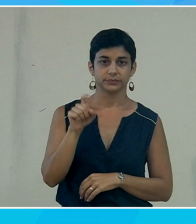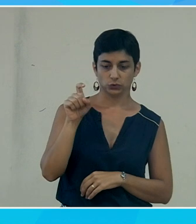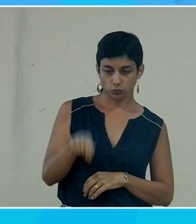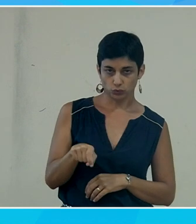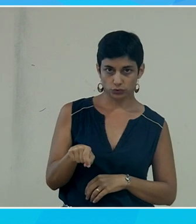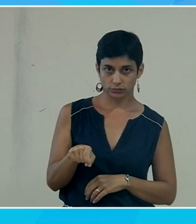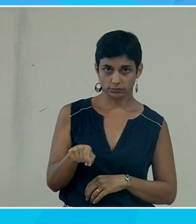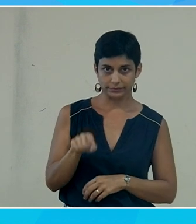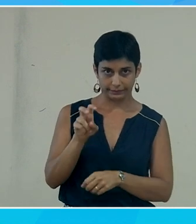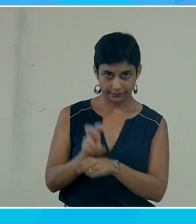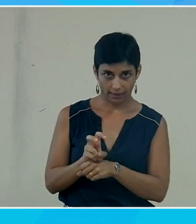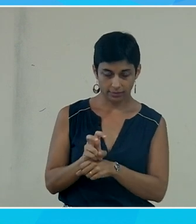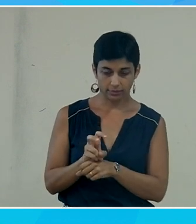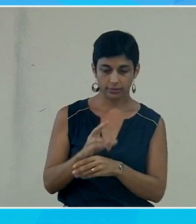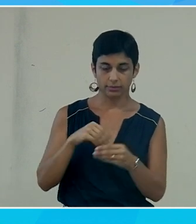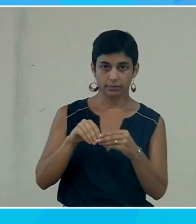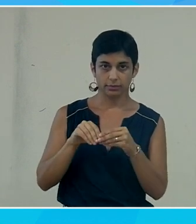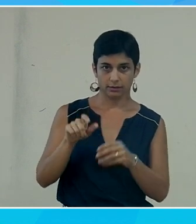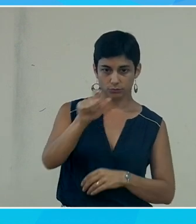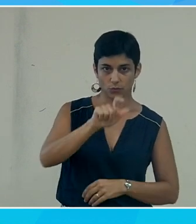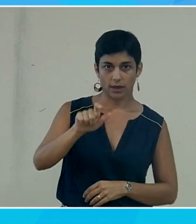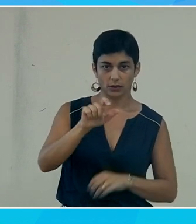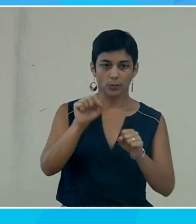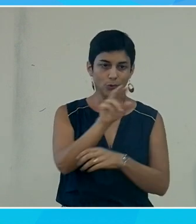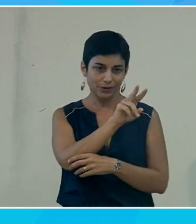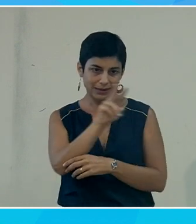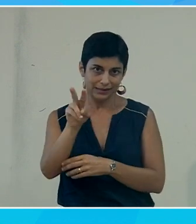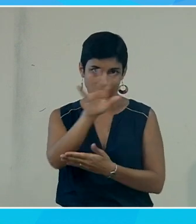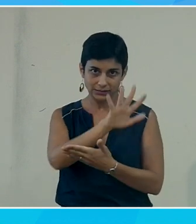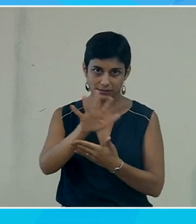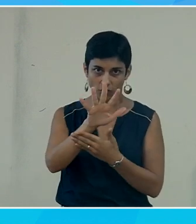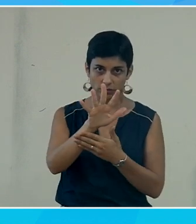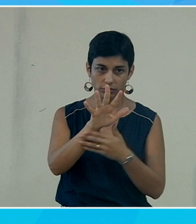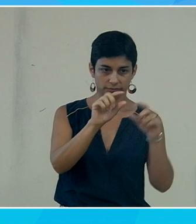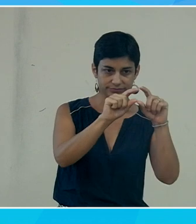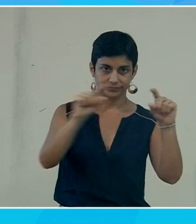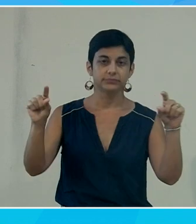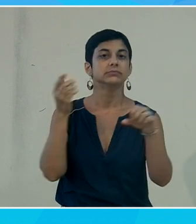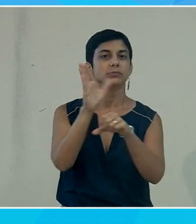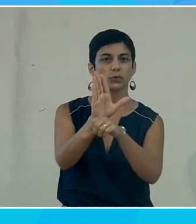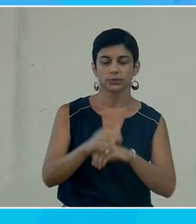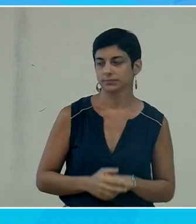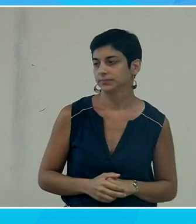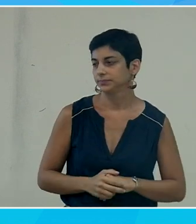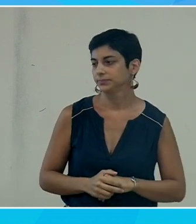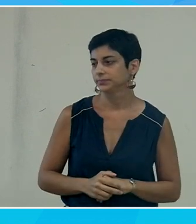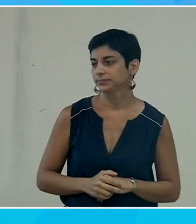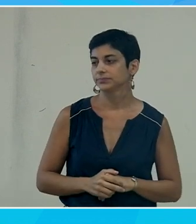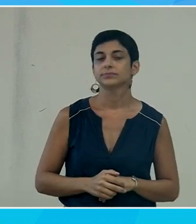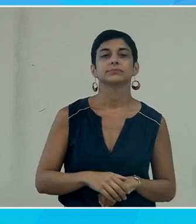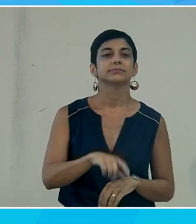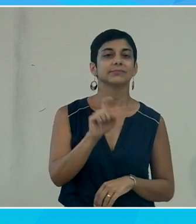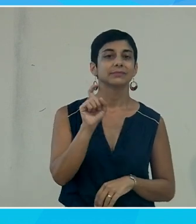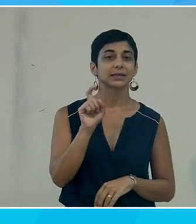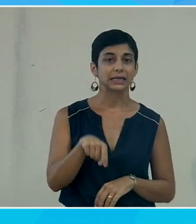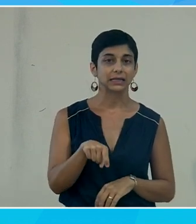et en cliquant sur le pointeur de lire la zone qui apparaît sous le pointeur. Donc, je vais vous en faire une démonstration. J'appuie sur ma touche en